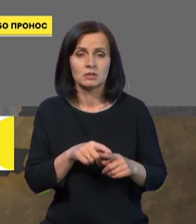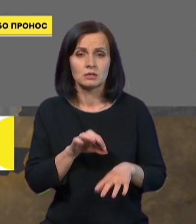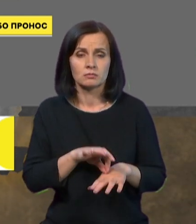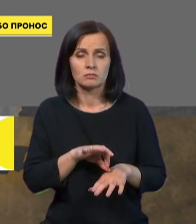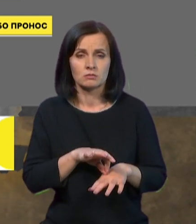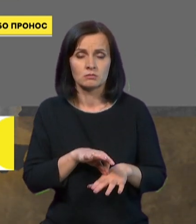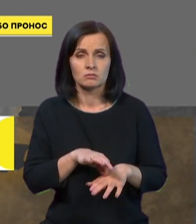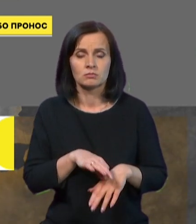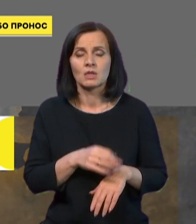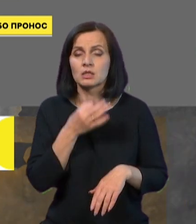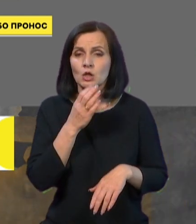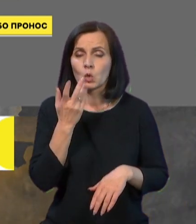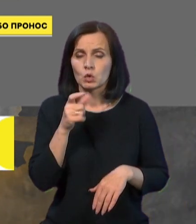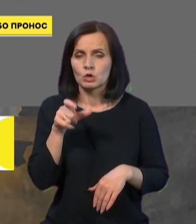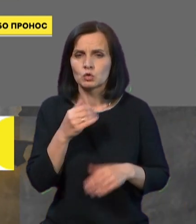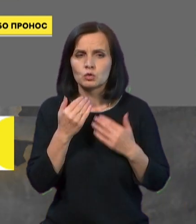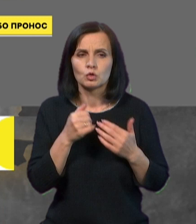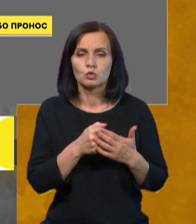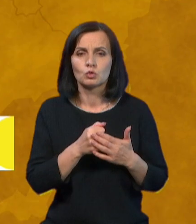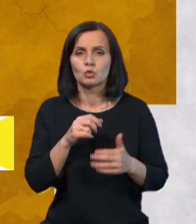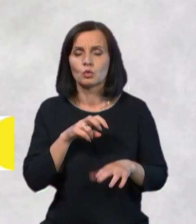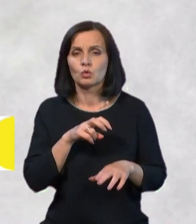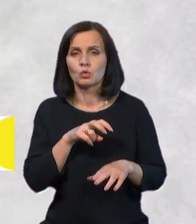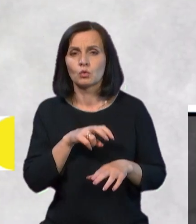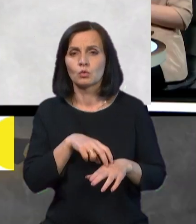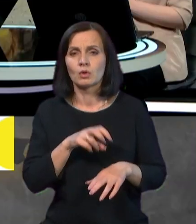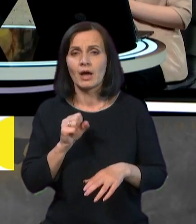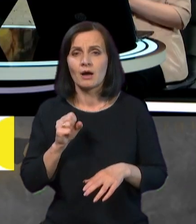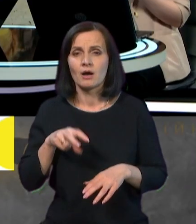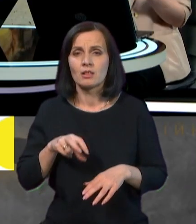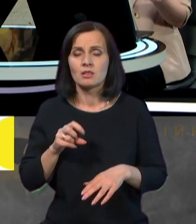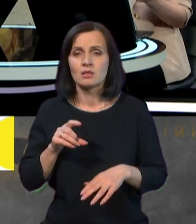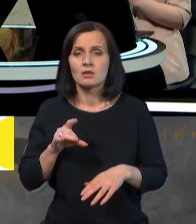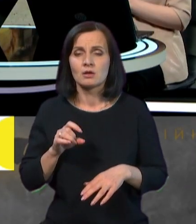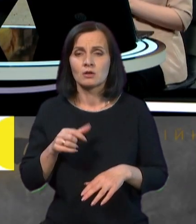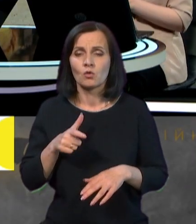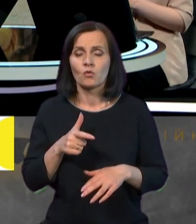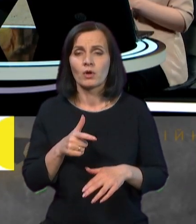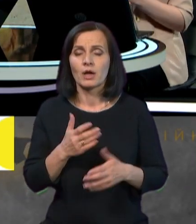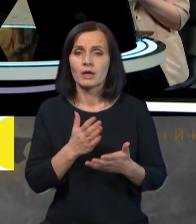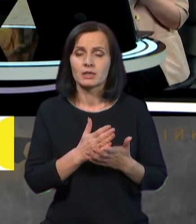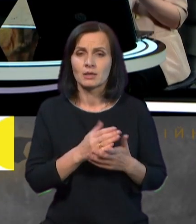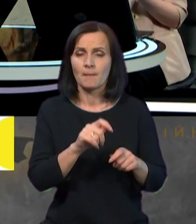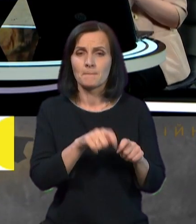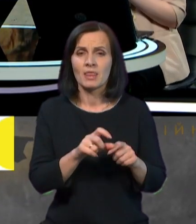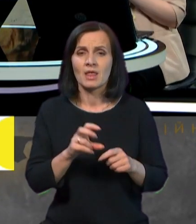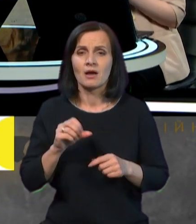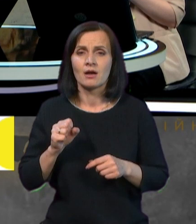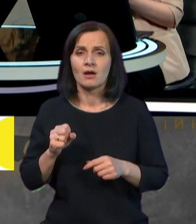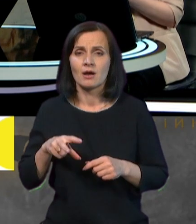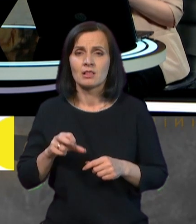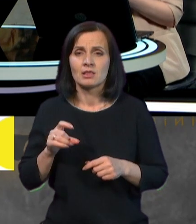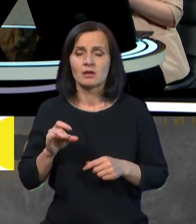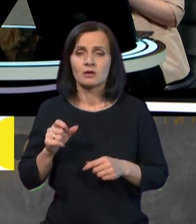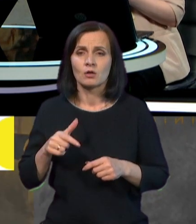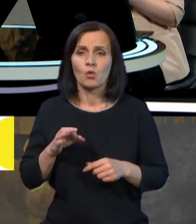людина звертається до алерголога, я знаю, що перевіряють її на алергопроби, так роблять